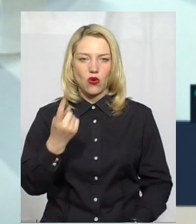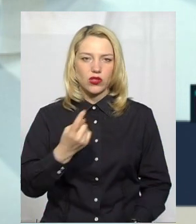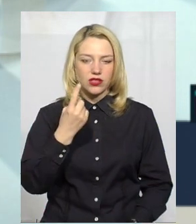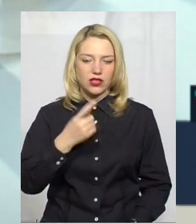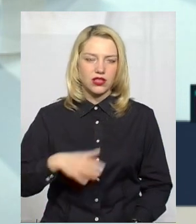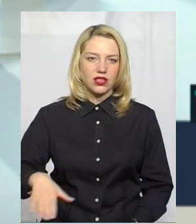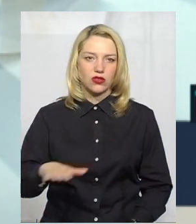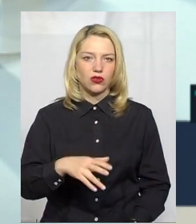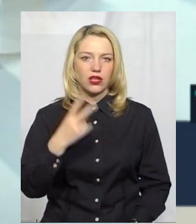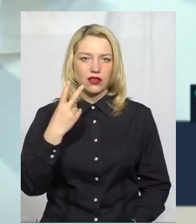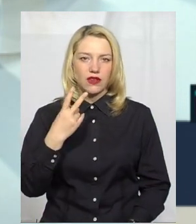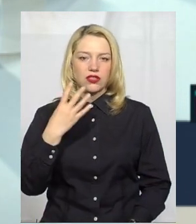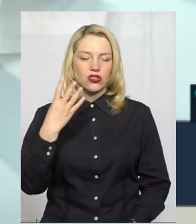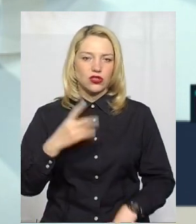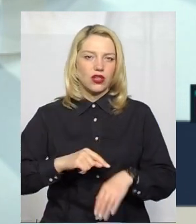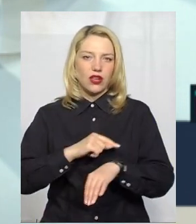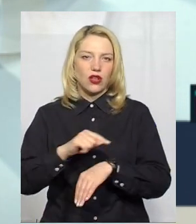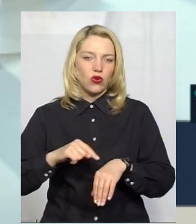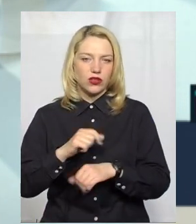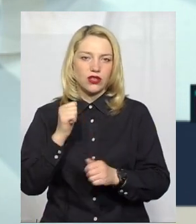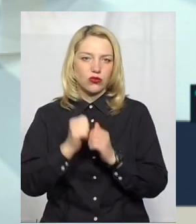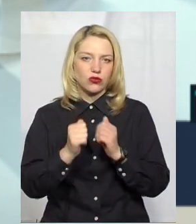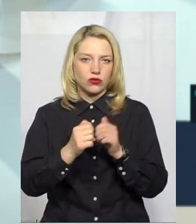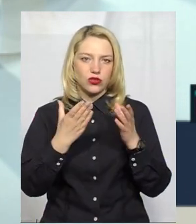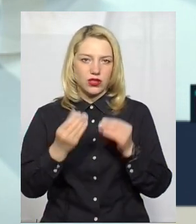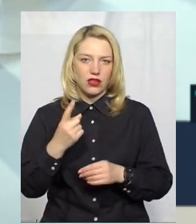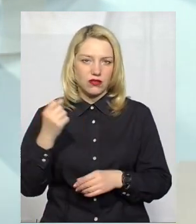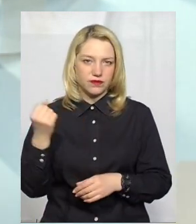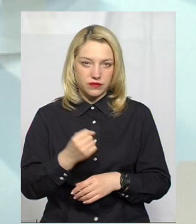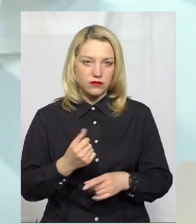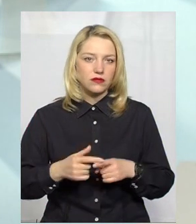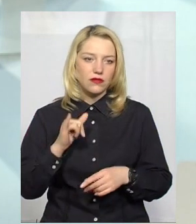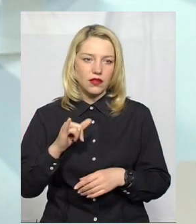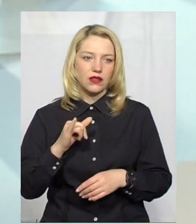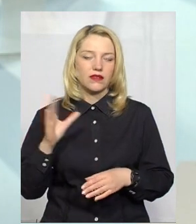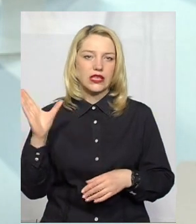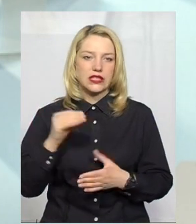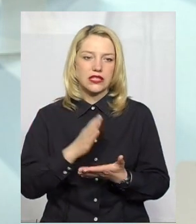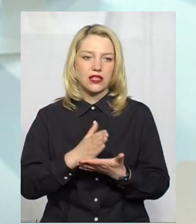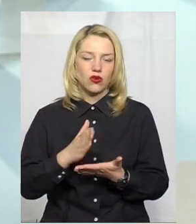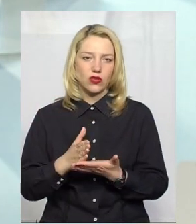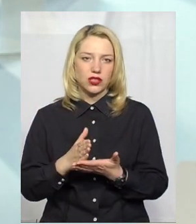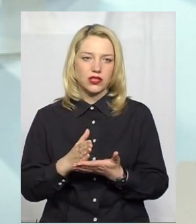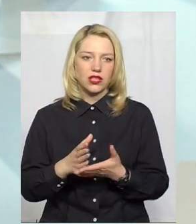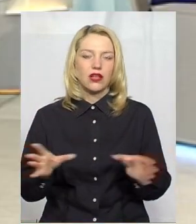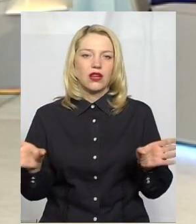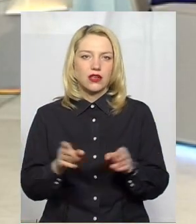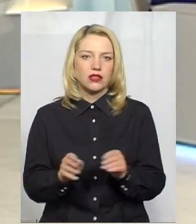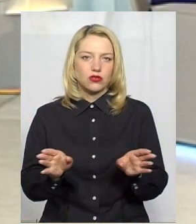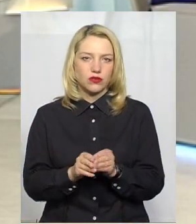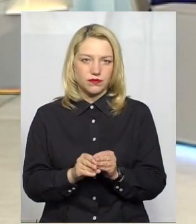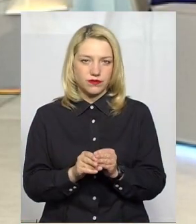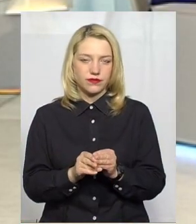24 на 7, всі знаходяться разом.